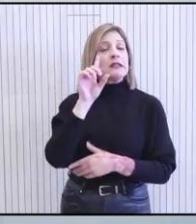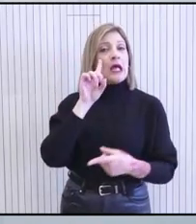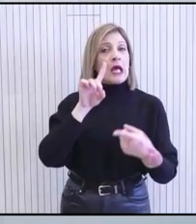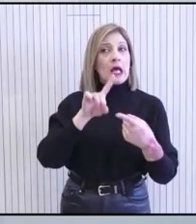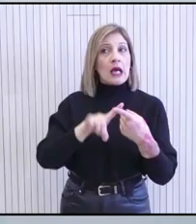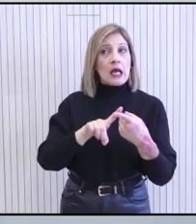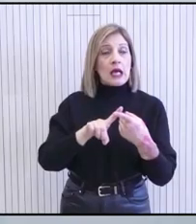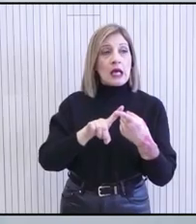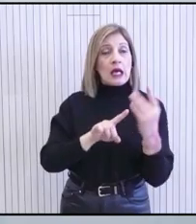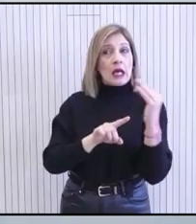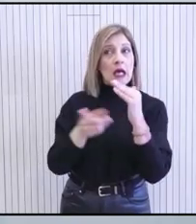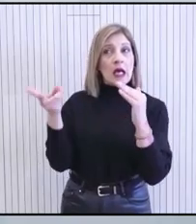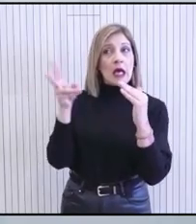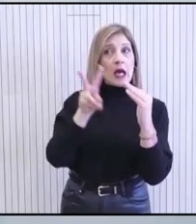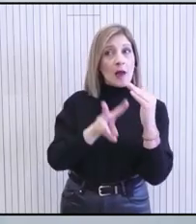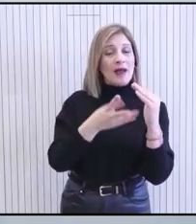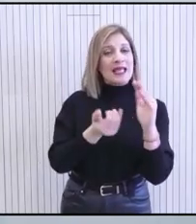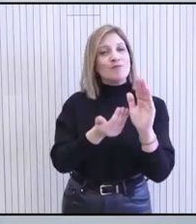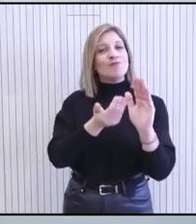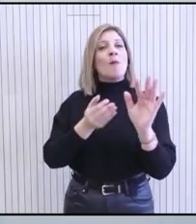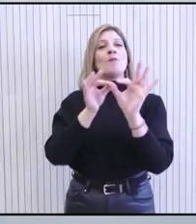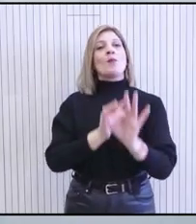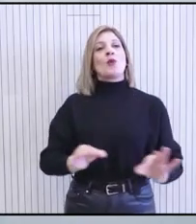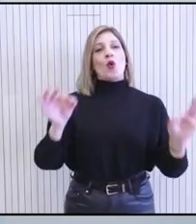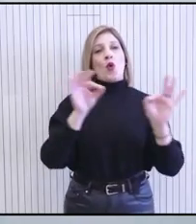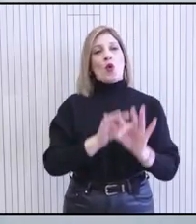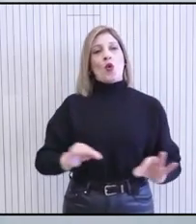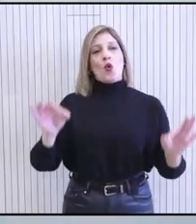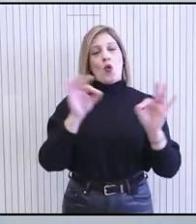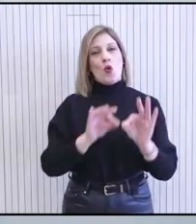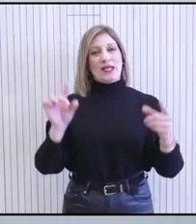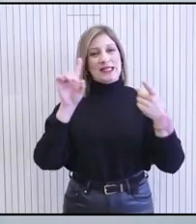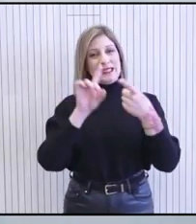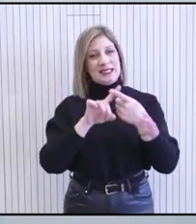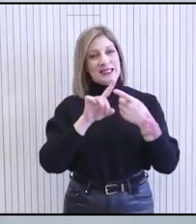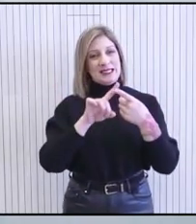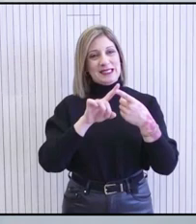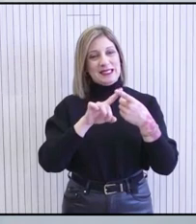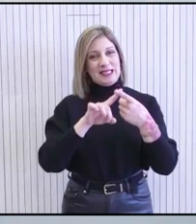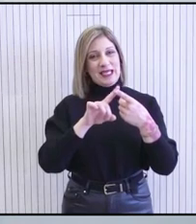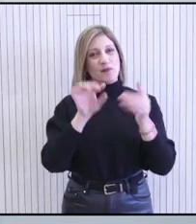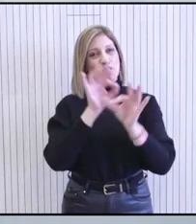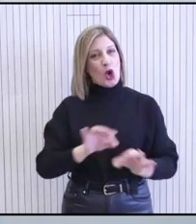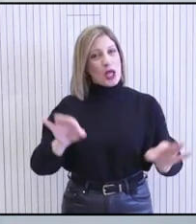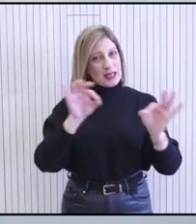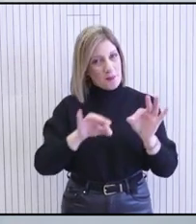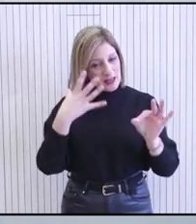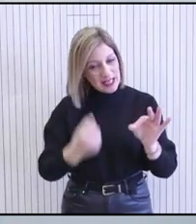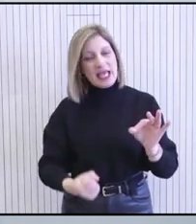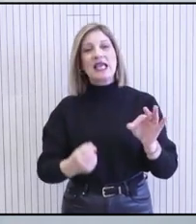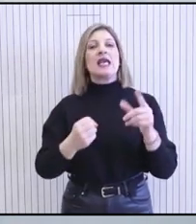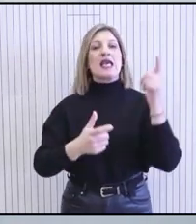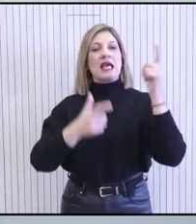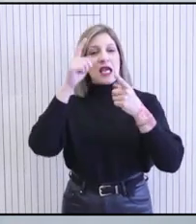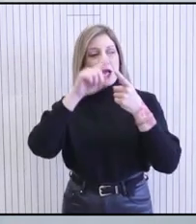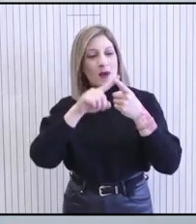Ήδη πραγματοποιείται μια προπαρασκευαστική, αν θέλετε, προετοιμασία στον επίπεδο των καθιερωμένων συναντήσεων των